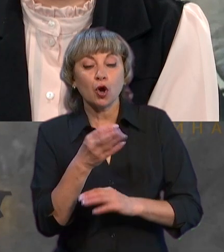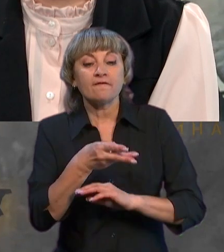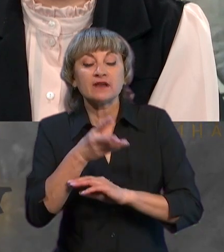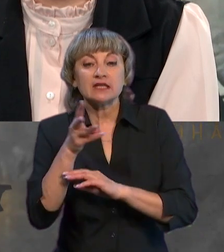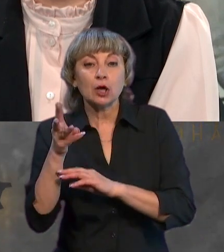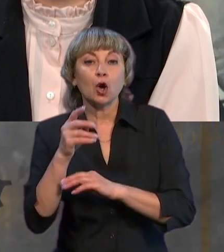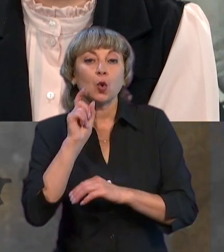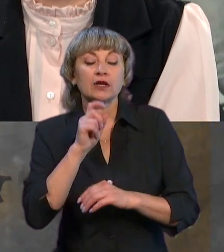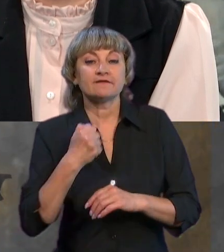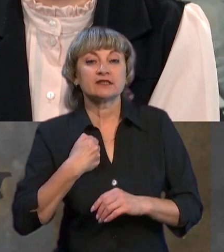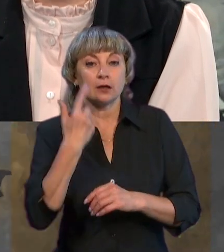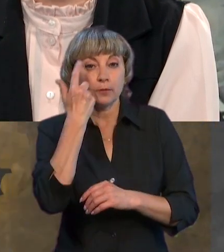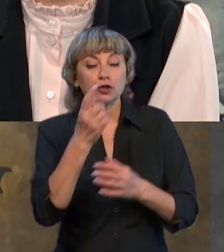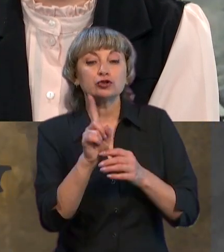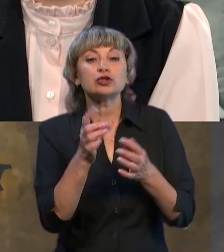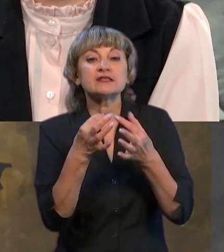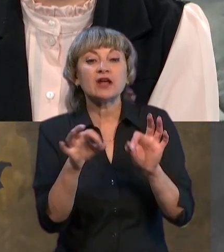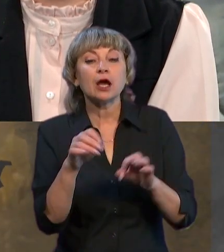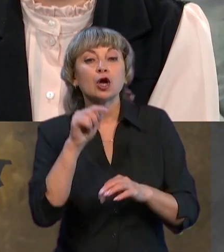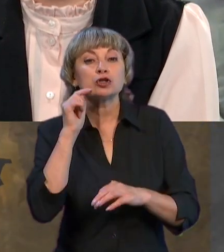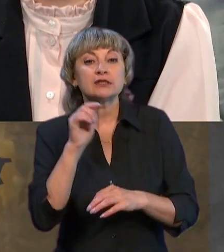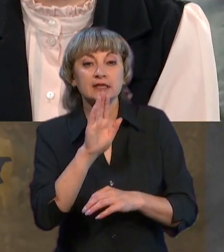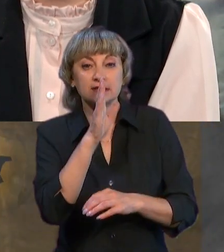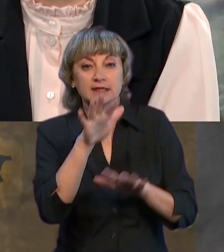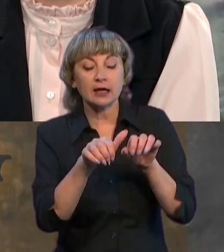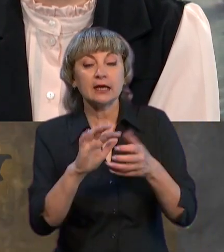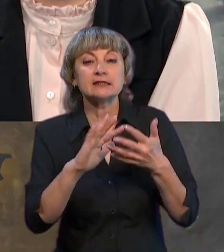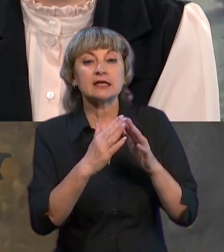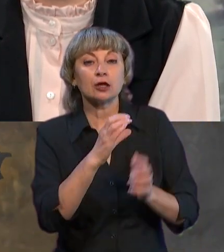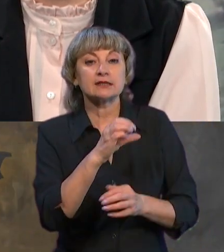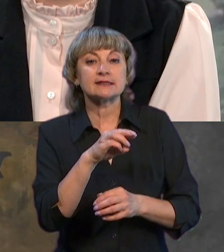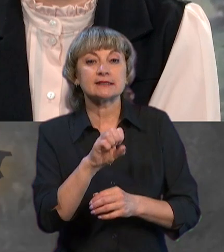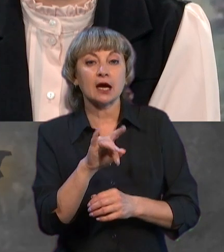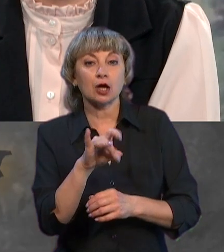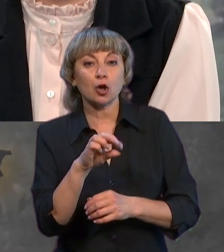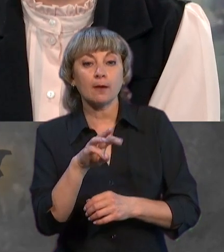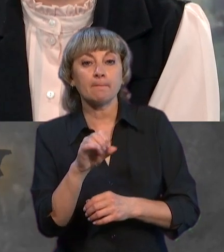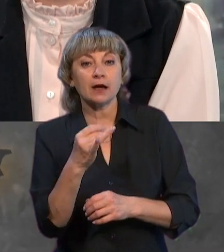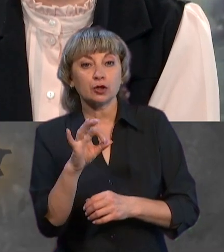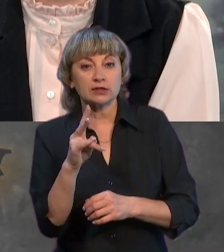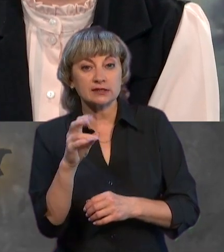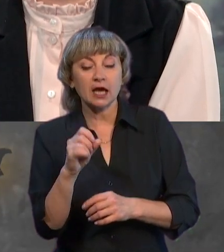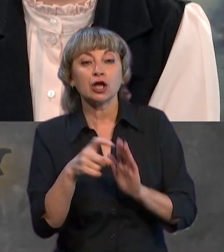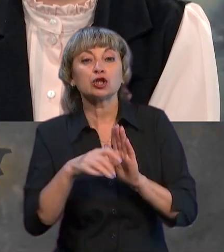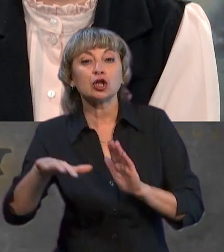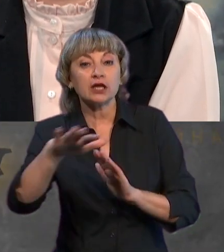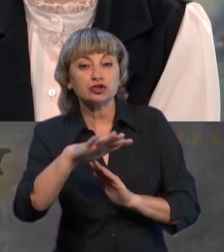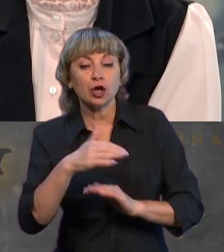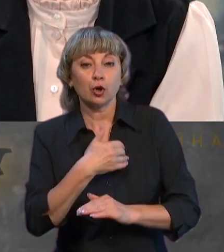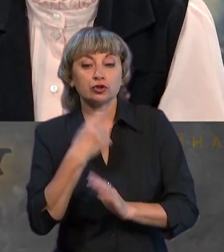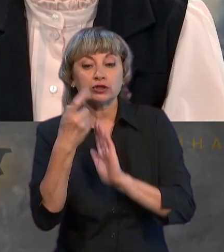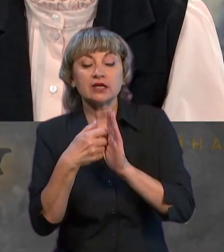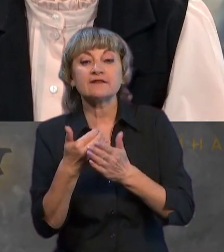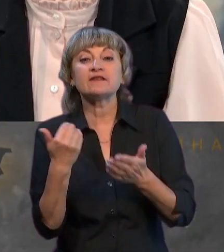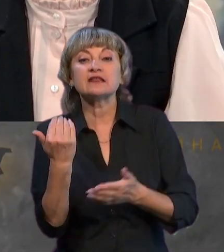українські військові повідомляють, що звільнили від російських загарників село Старомайорське, що на Донеччині. От хочеться у вас дізнатися, наскільки,